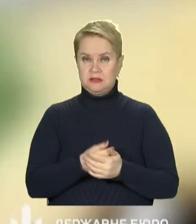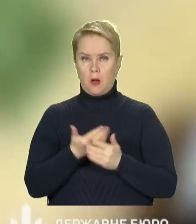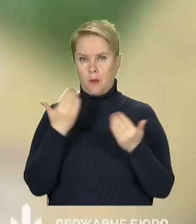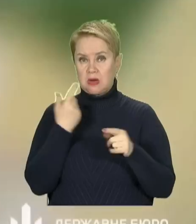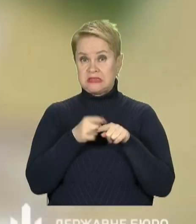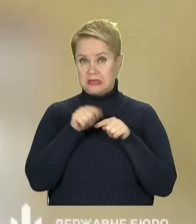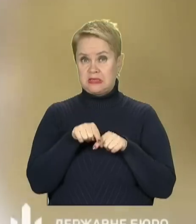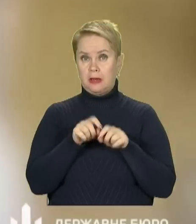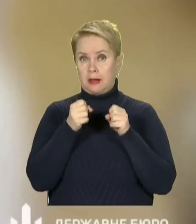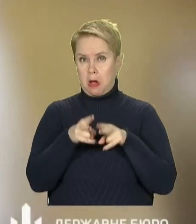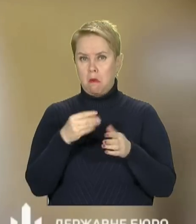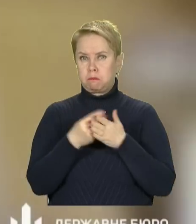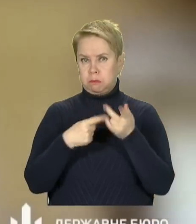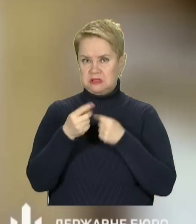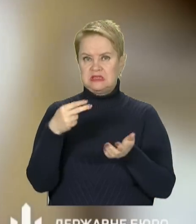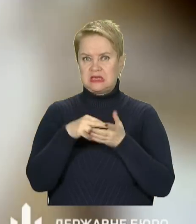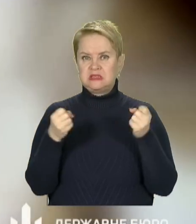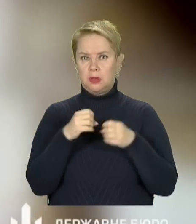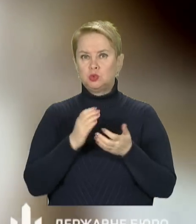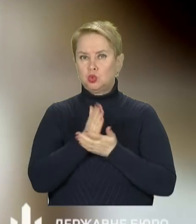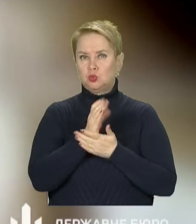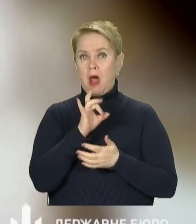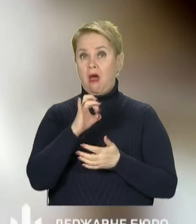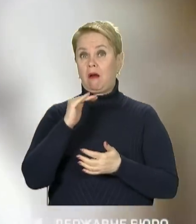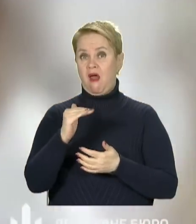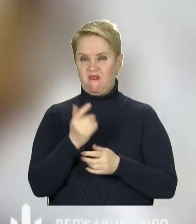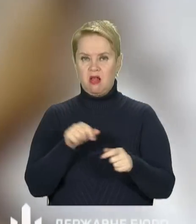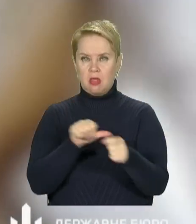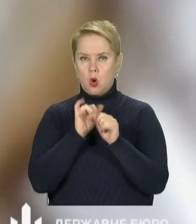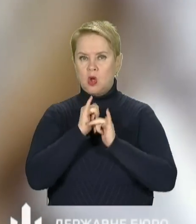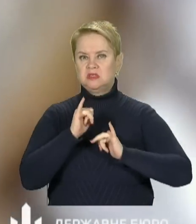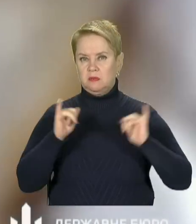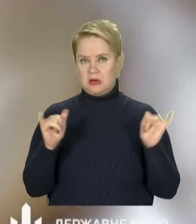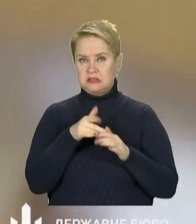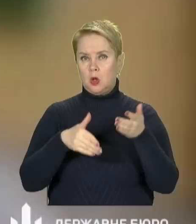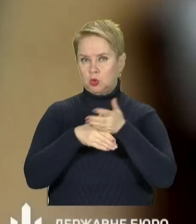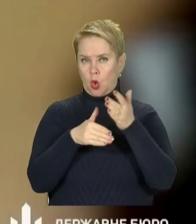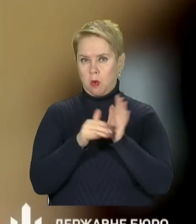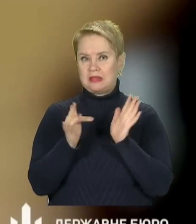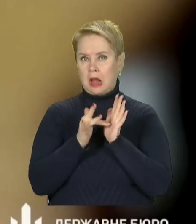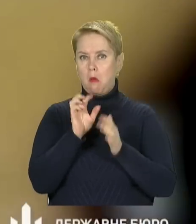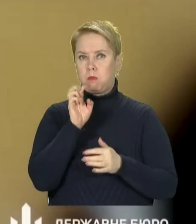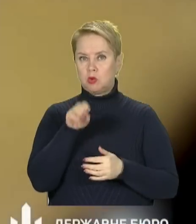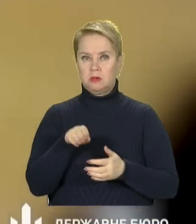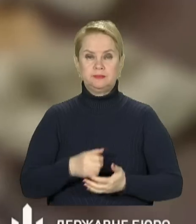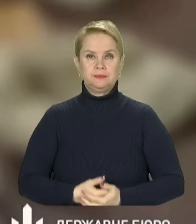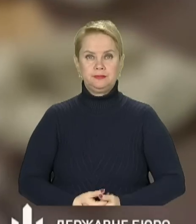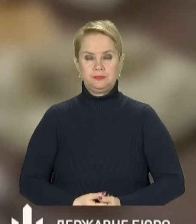Попередні за цим кримінальним бізнесом стоять спецслужби РФ. Наркотики розповсюджували за допомогою телеграм-ботів.